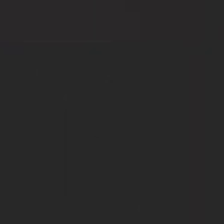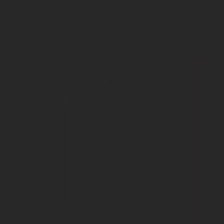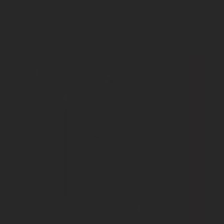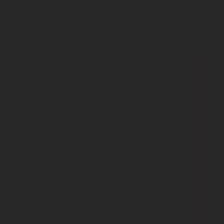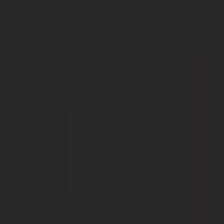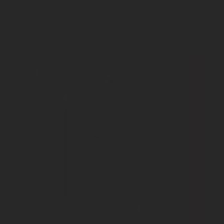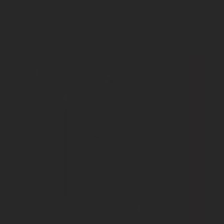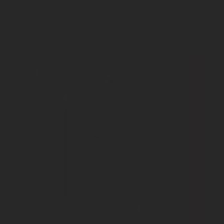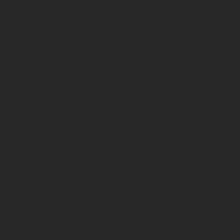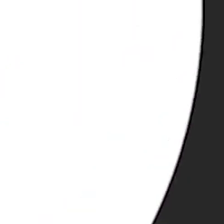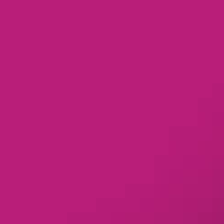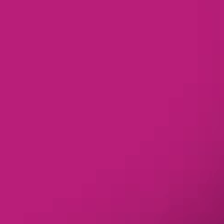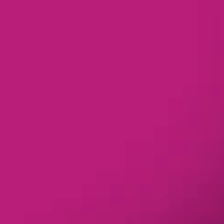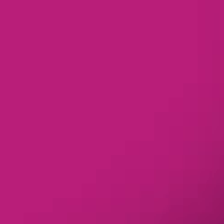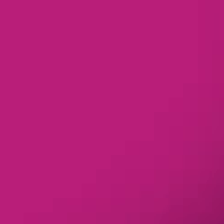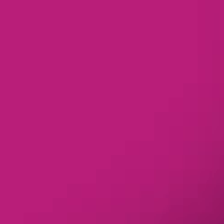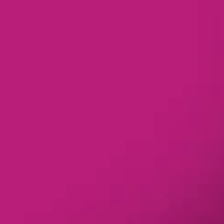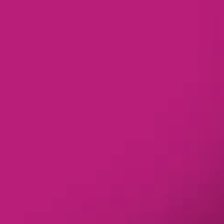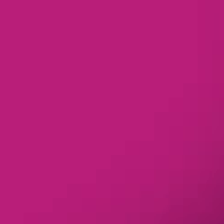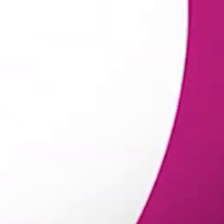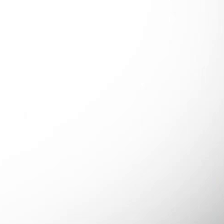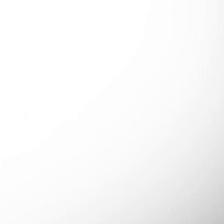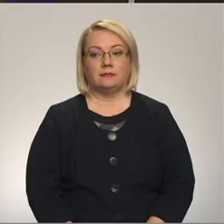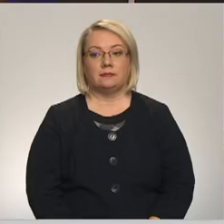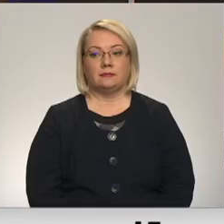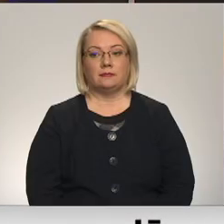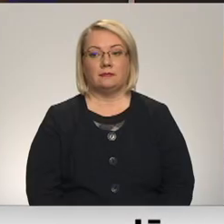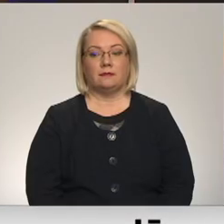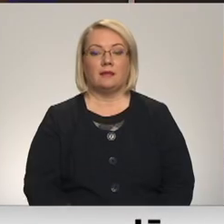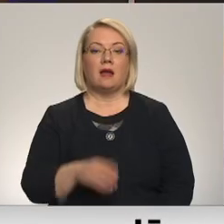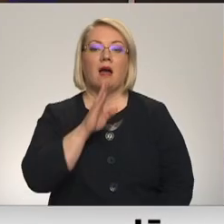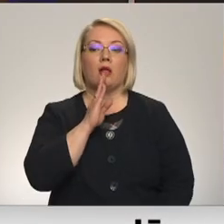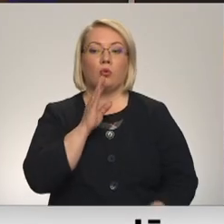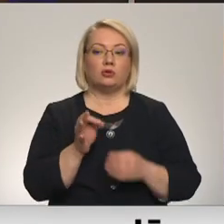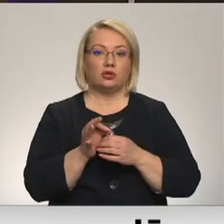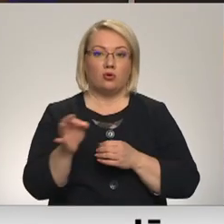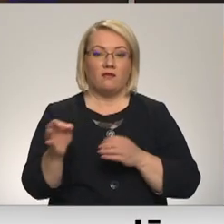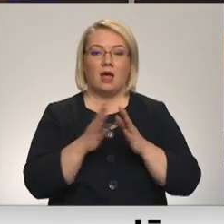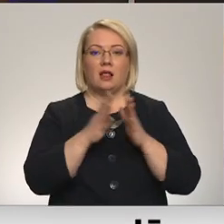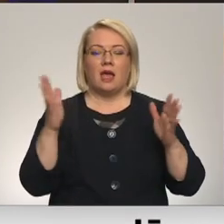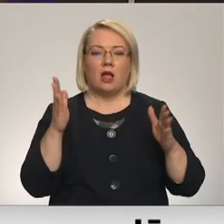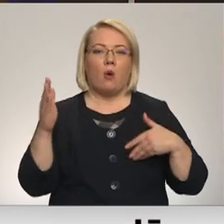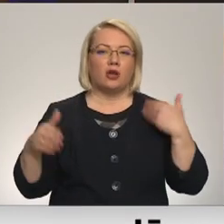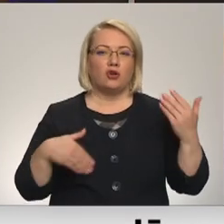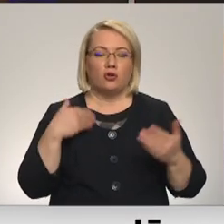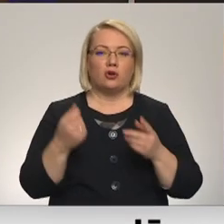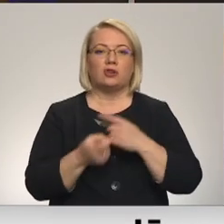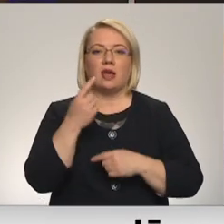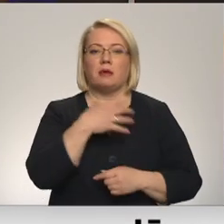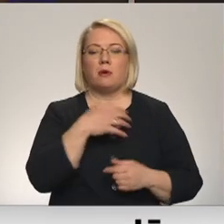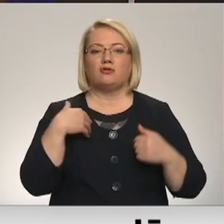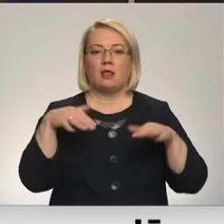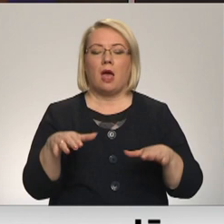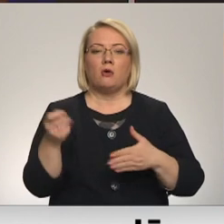Re! Viss ēters ir te! Alūksnis novadā lielu ažiotāžu reizīs pašvaldības lēmums